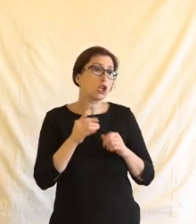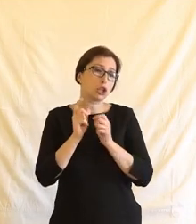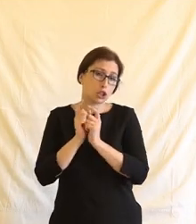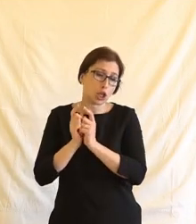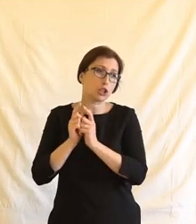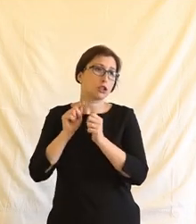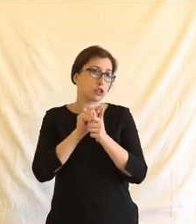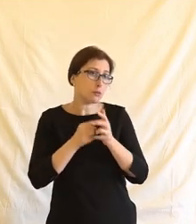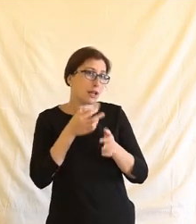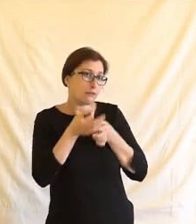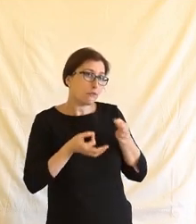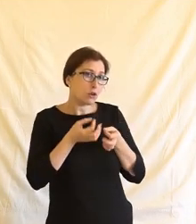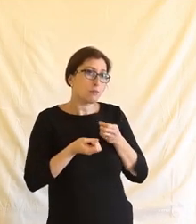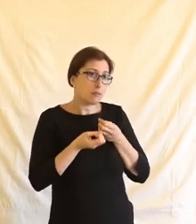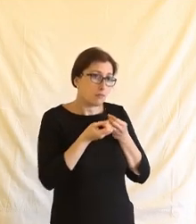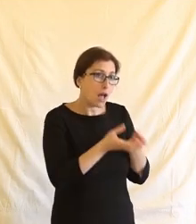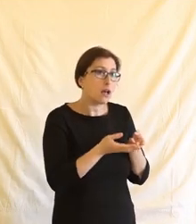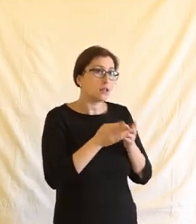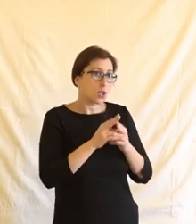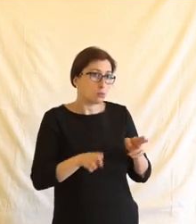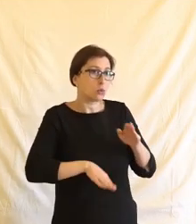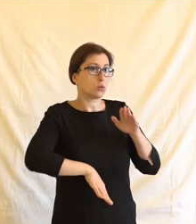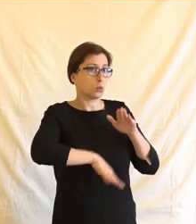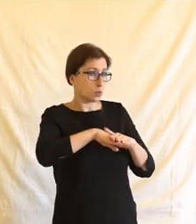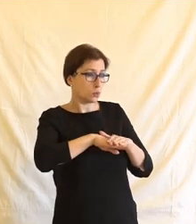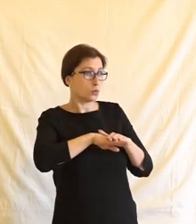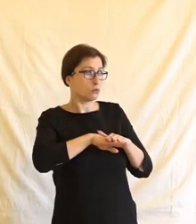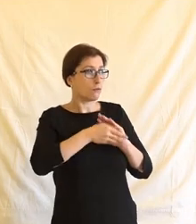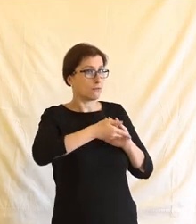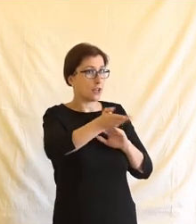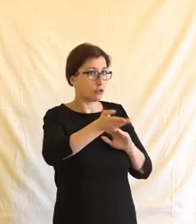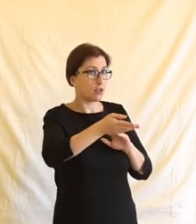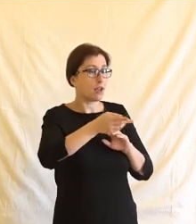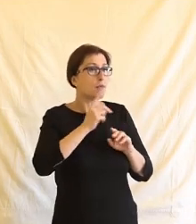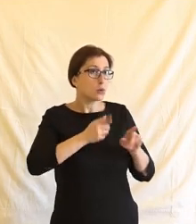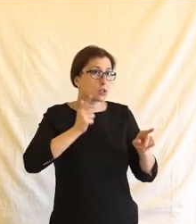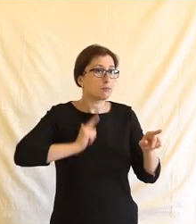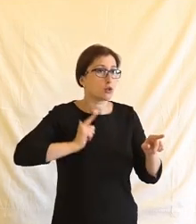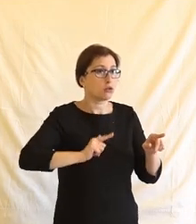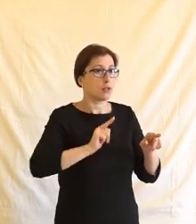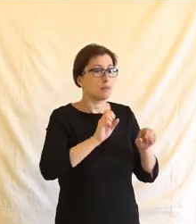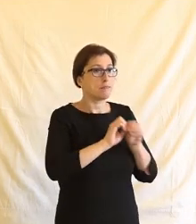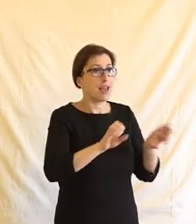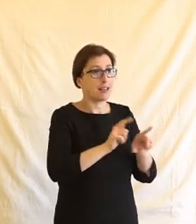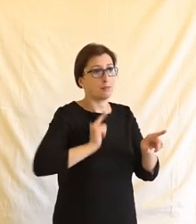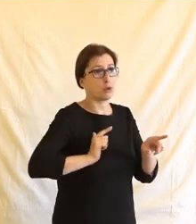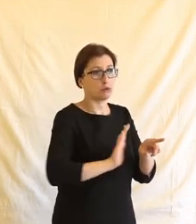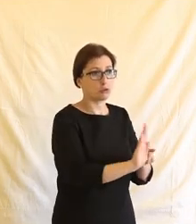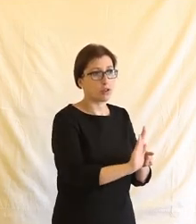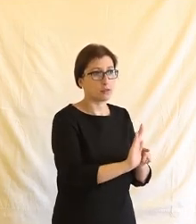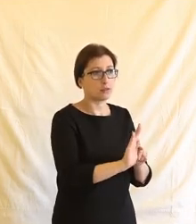takový, můžu dát informace, které mohu dát veřejně a prostě musí ta média třeba v něčem počkat.